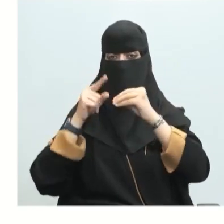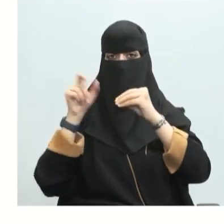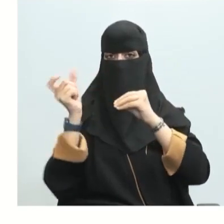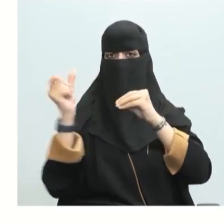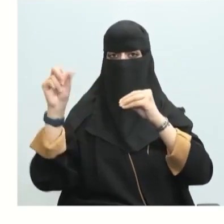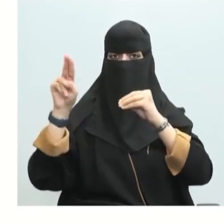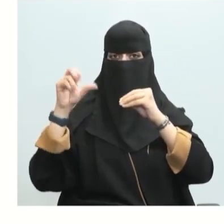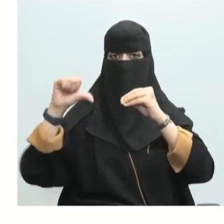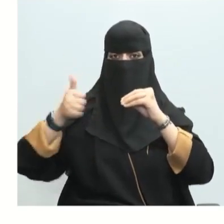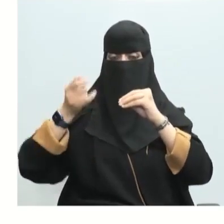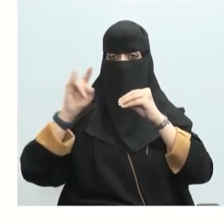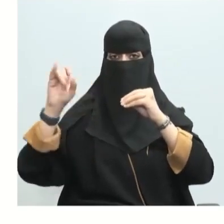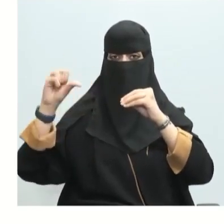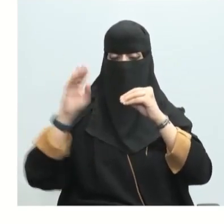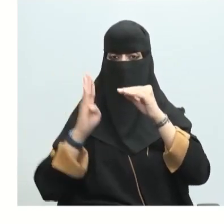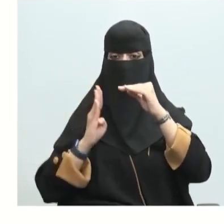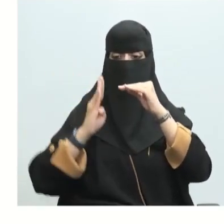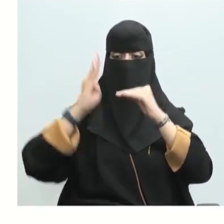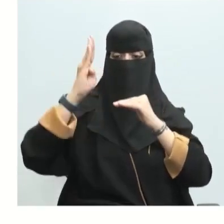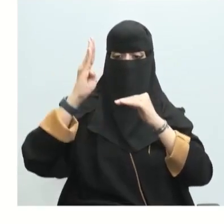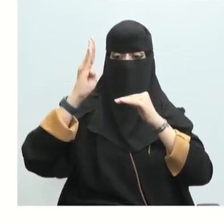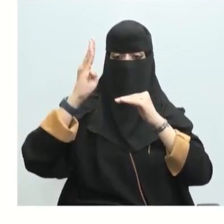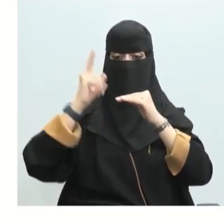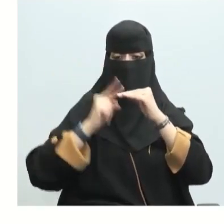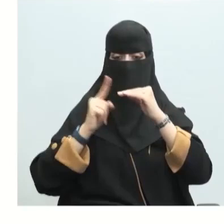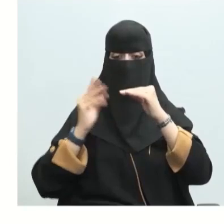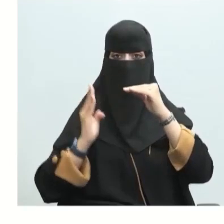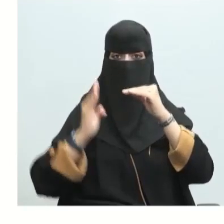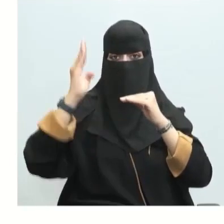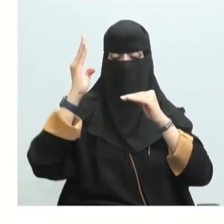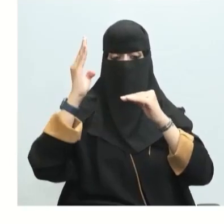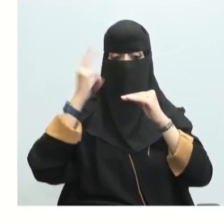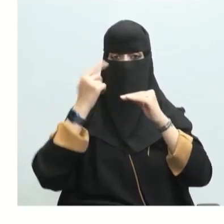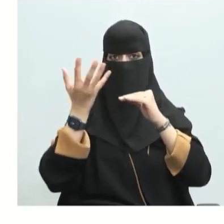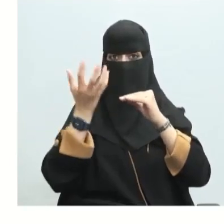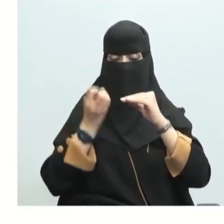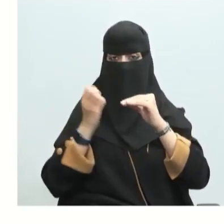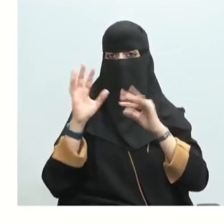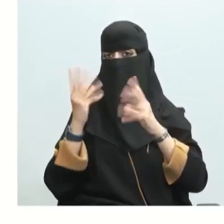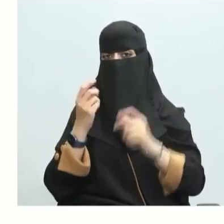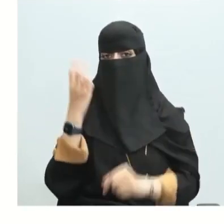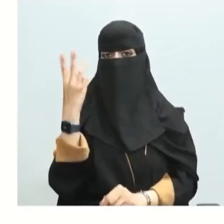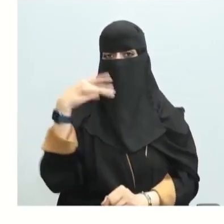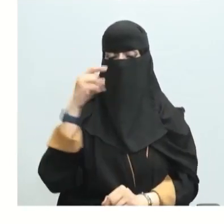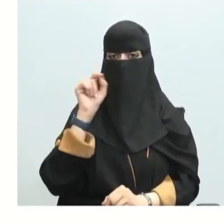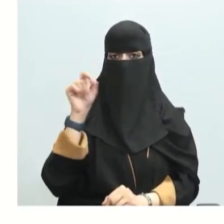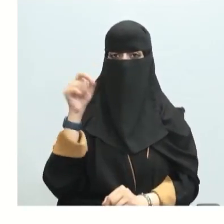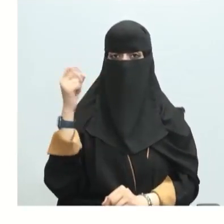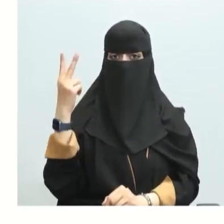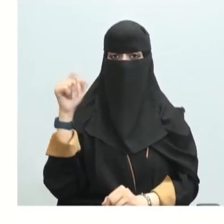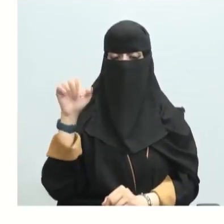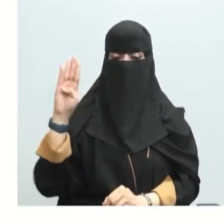النيتروجين والأكسوجين حتى ينتج ثاني أكسيد النيتروجين انتص 33.2 كيلوجول من الطاقة